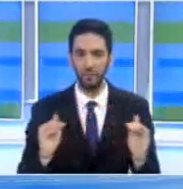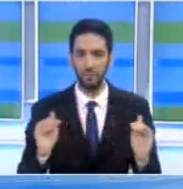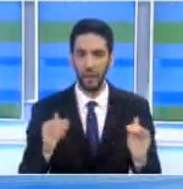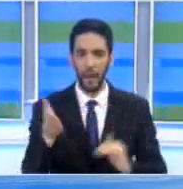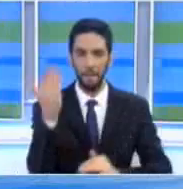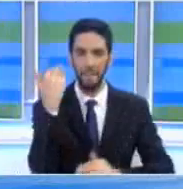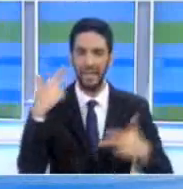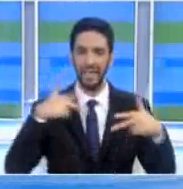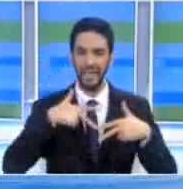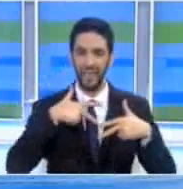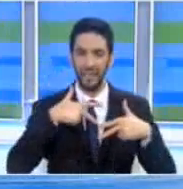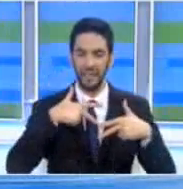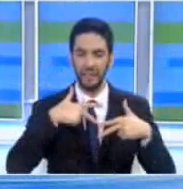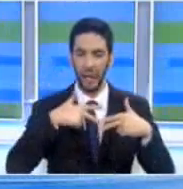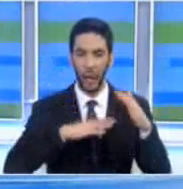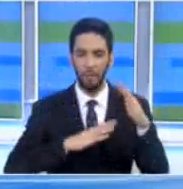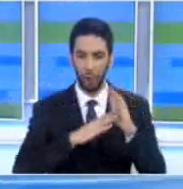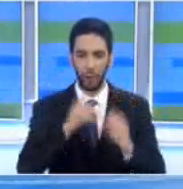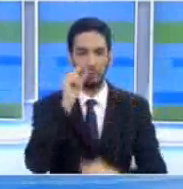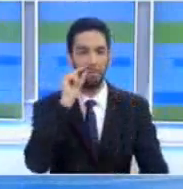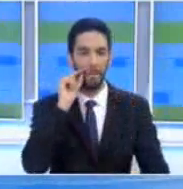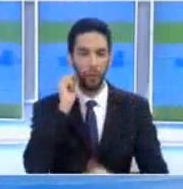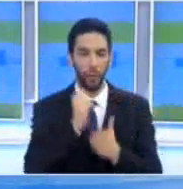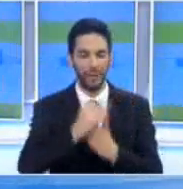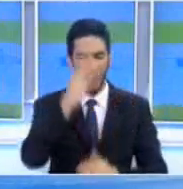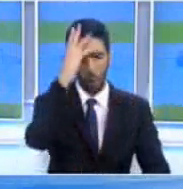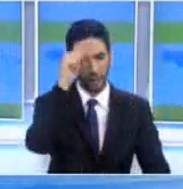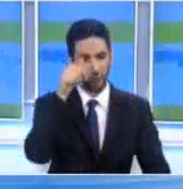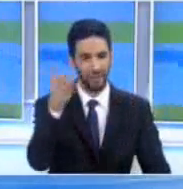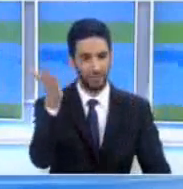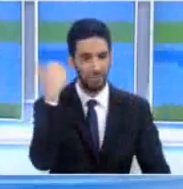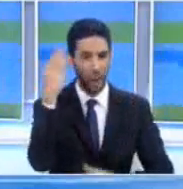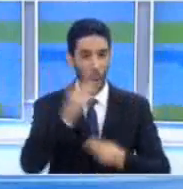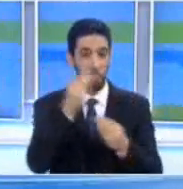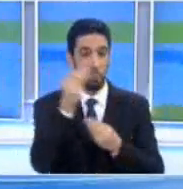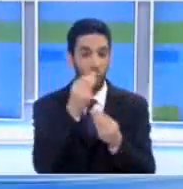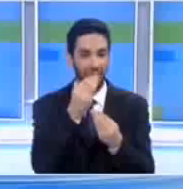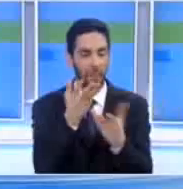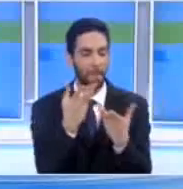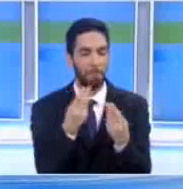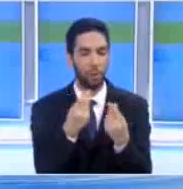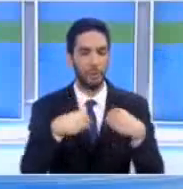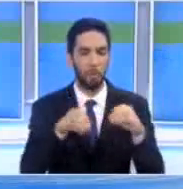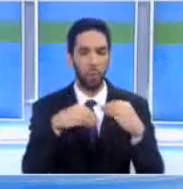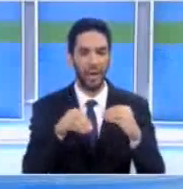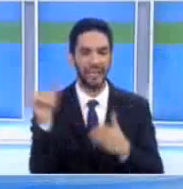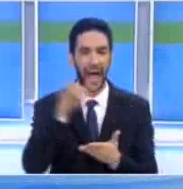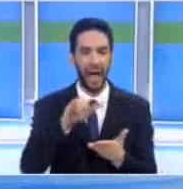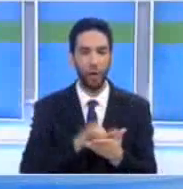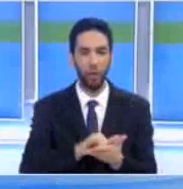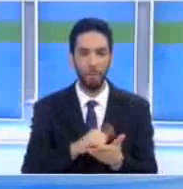Τάσου Παπαδόπουλου και του Δημήτρη Χριστόφια να διαχειρίστηκαν τις πολύ πιο περίπλοκες δομές των αεροδρομίων